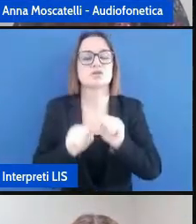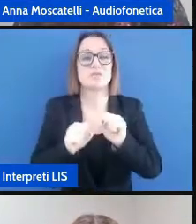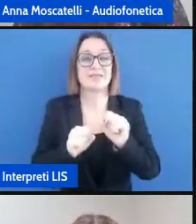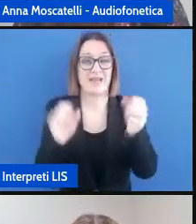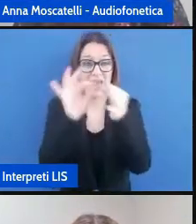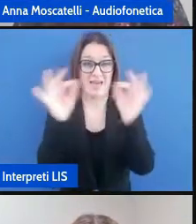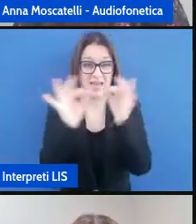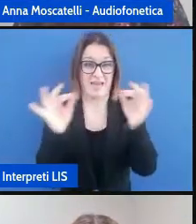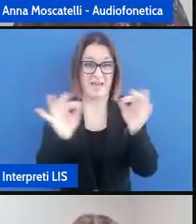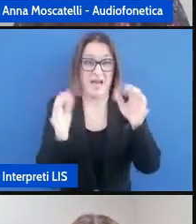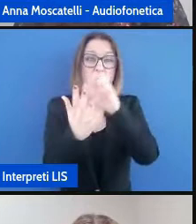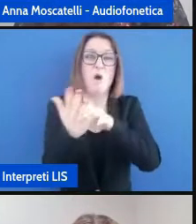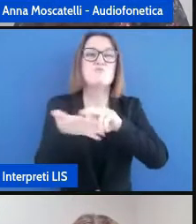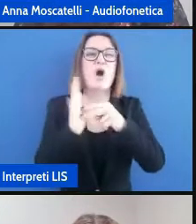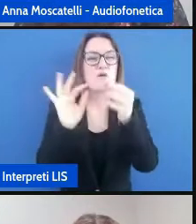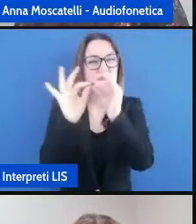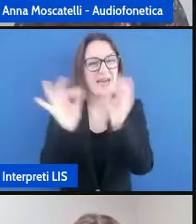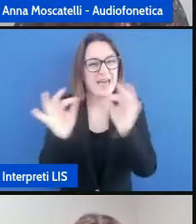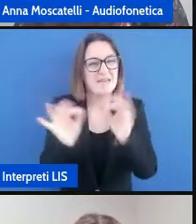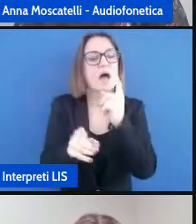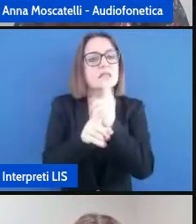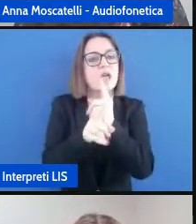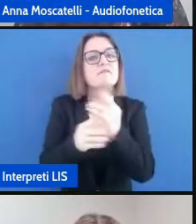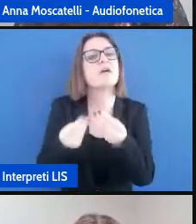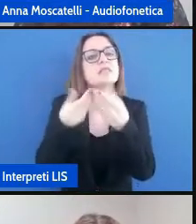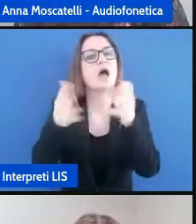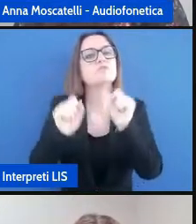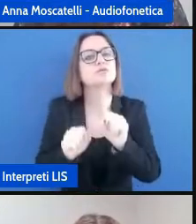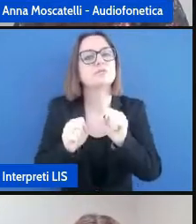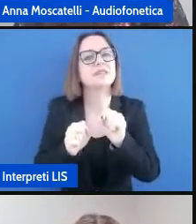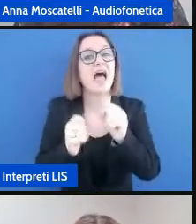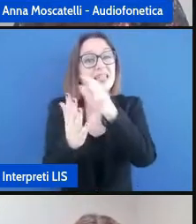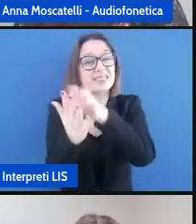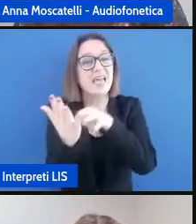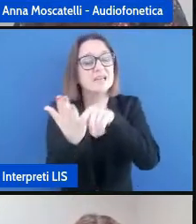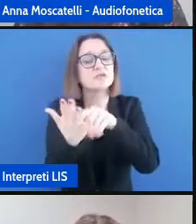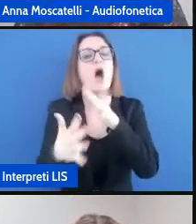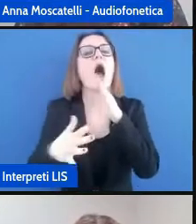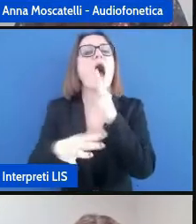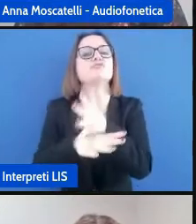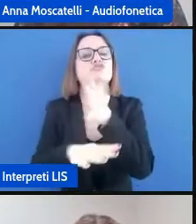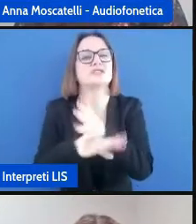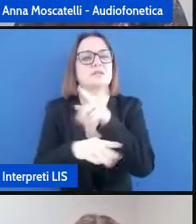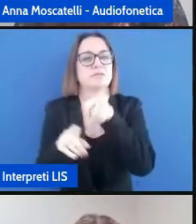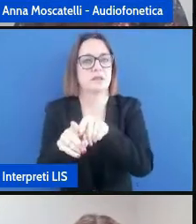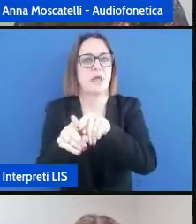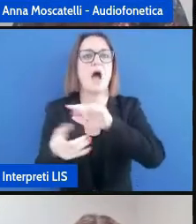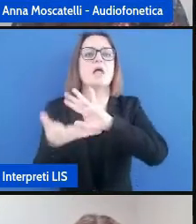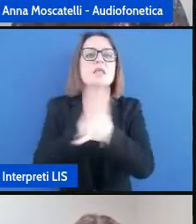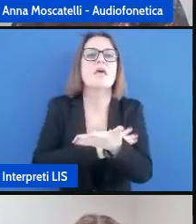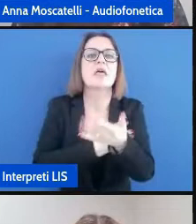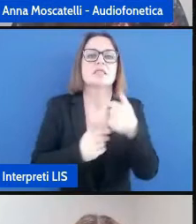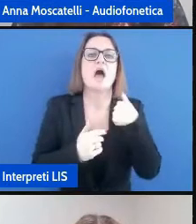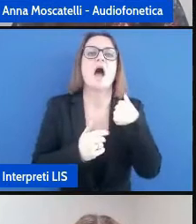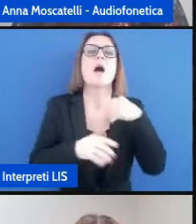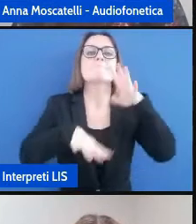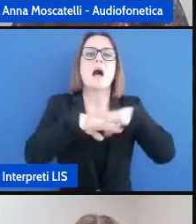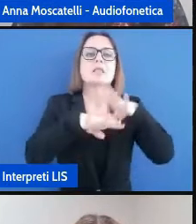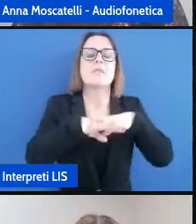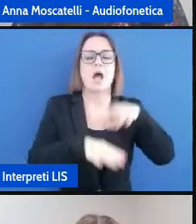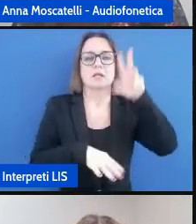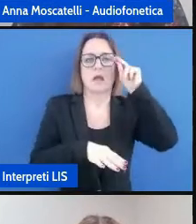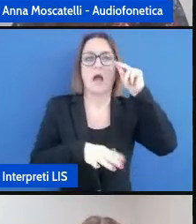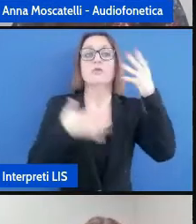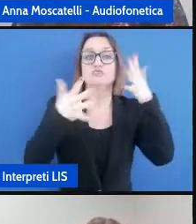testo affinché il bambino possa applicare in modo funzionale tutte le conoscenze matematiche